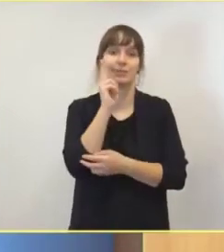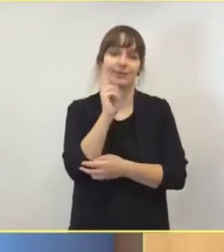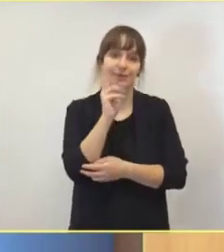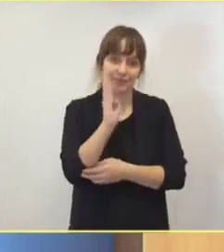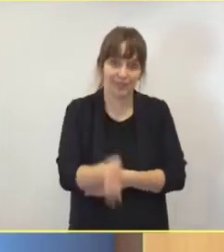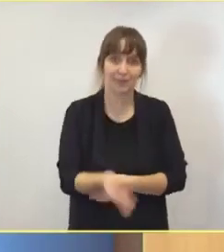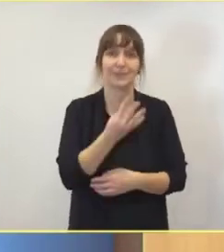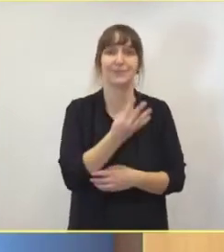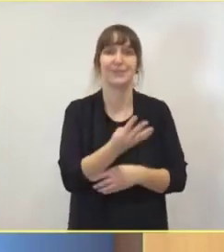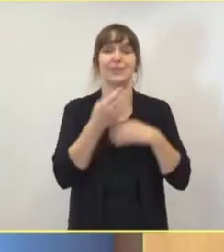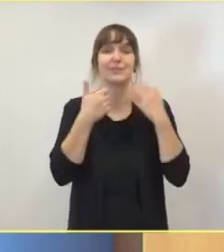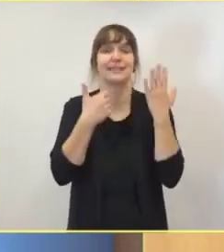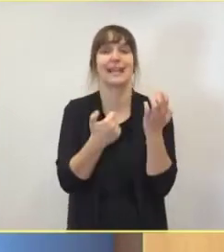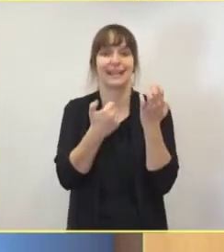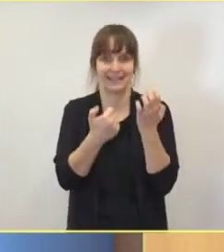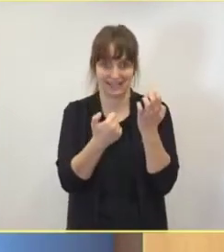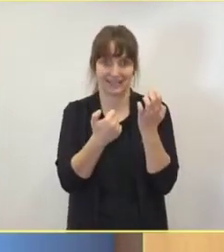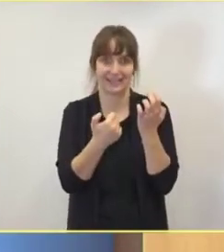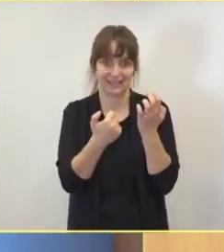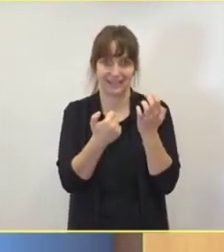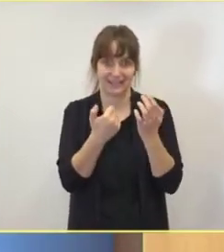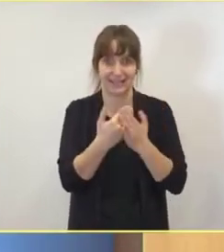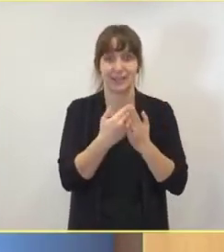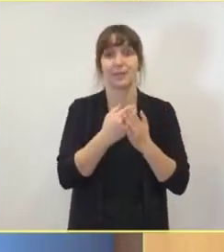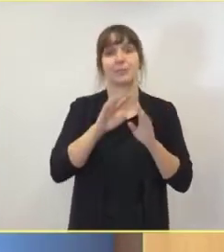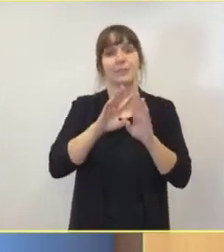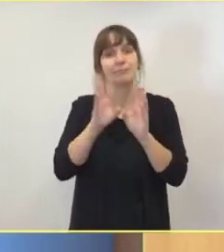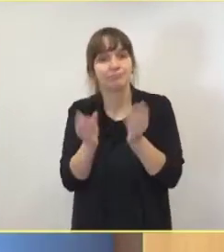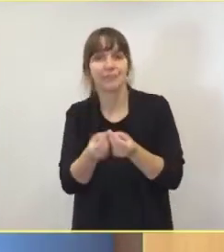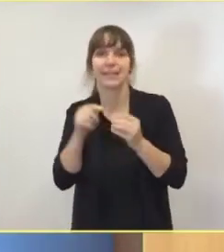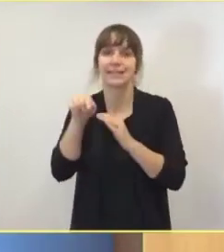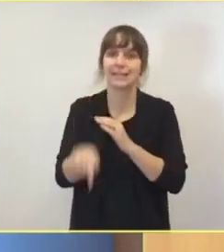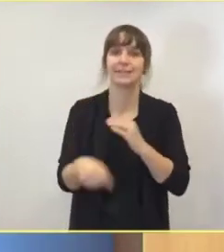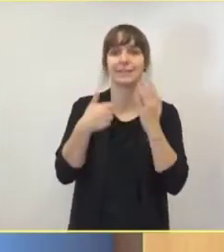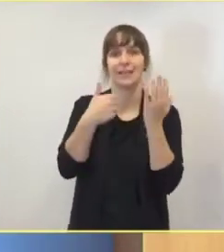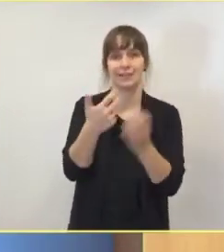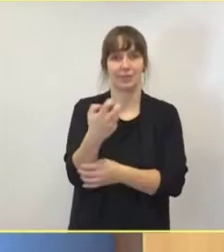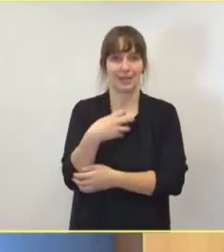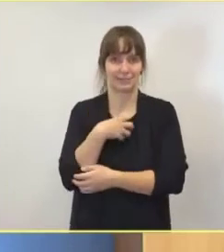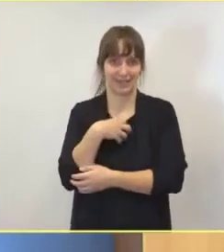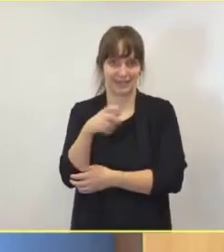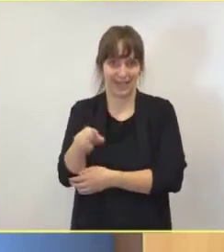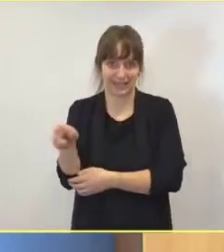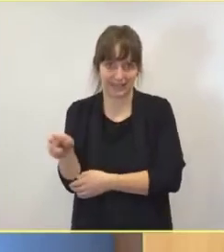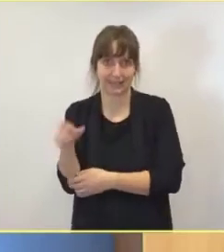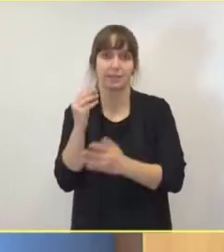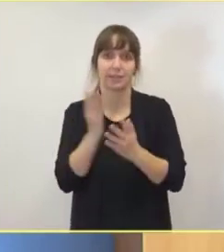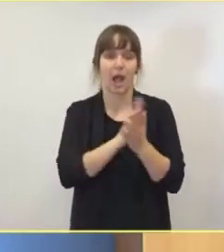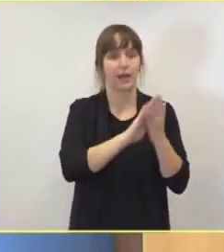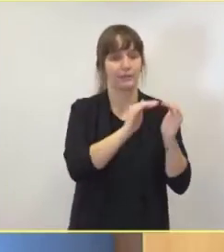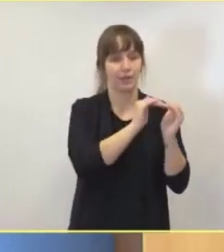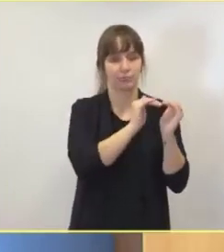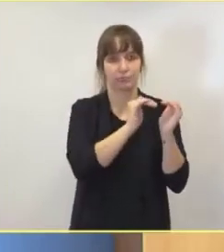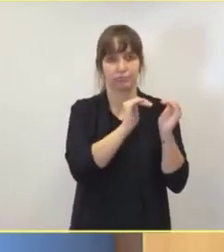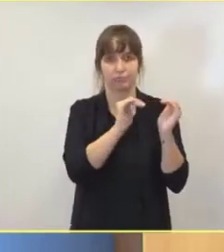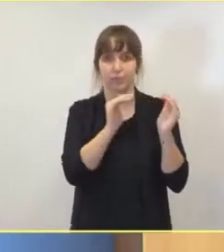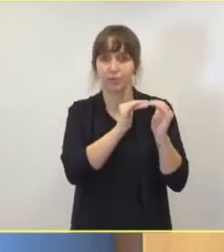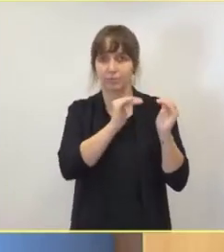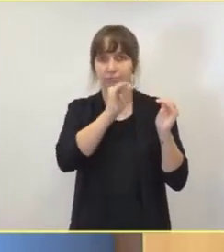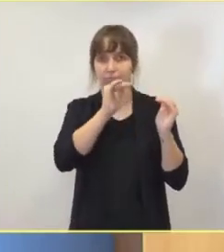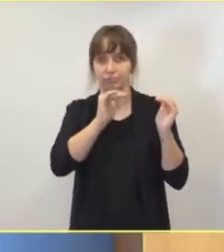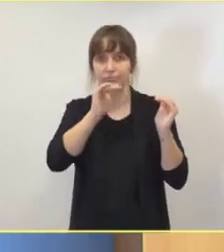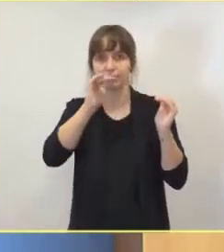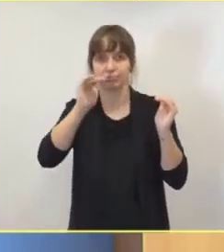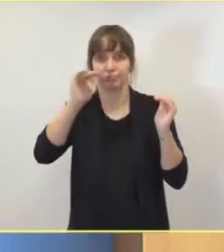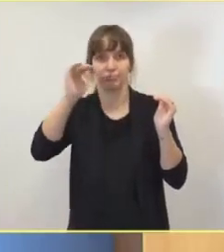stationär. Und auf Intensiv entsprechend 336 Patienten. Also das ist nie linear, leider. Und deswegen